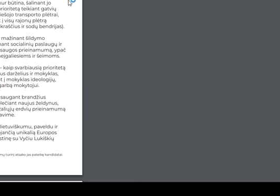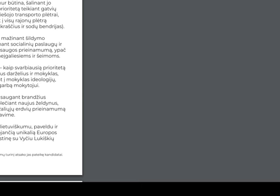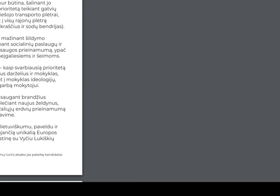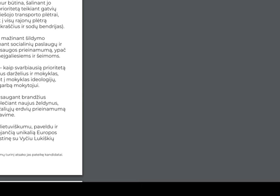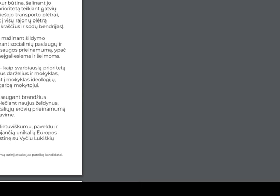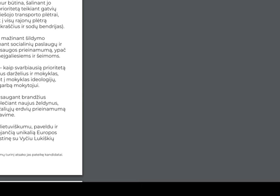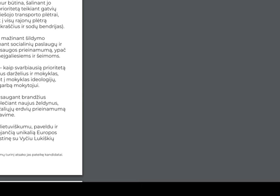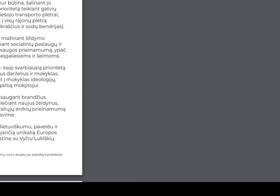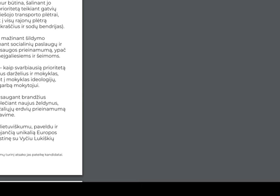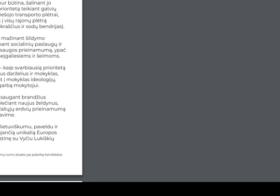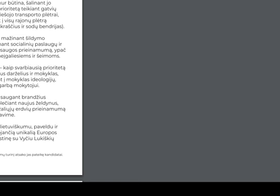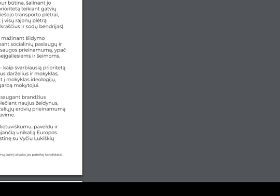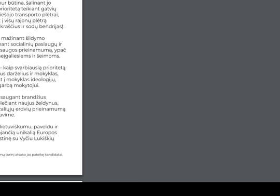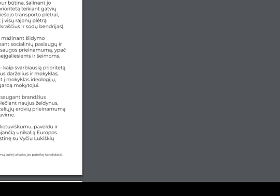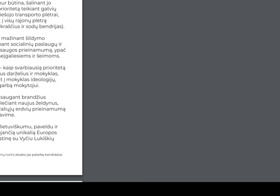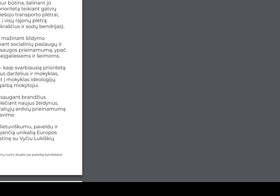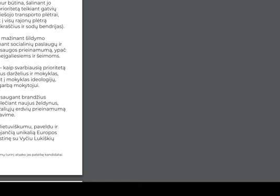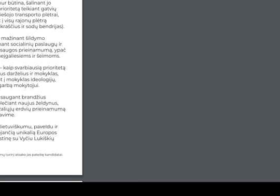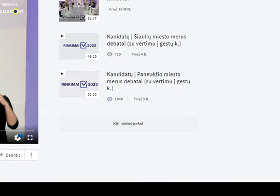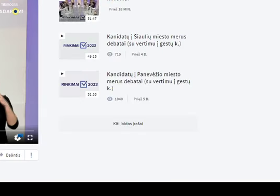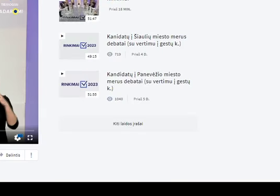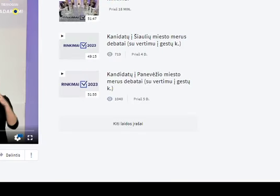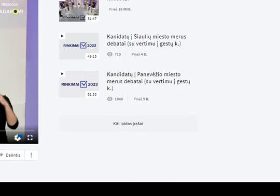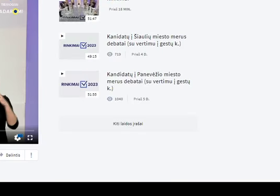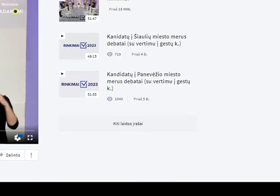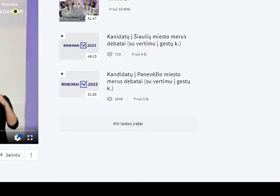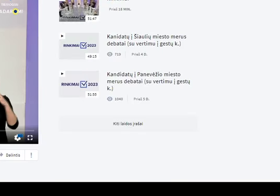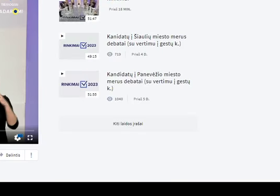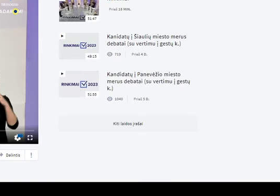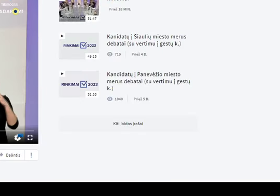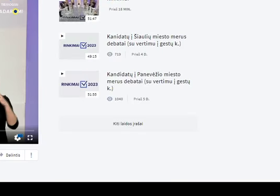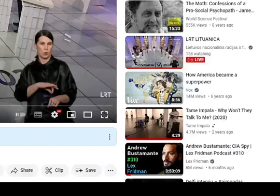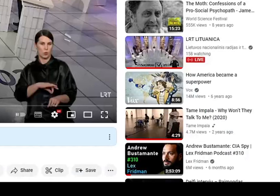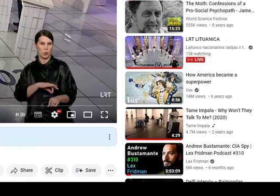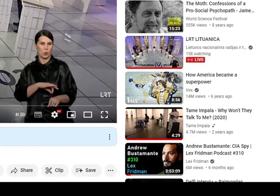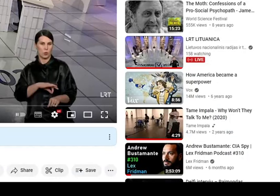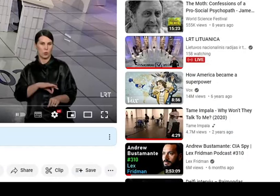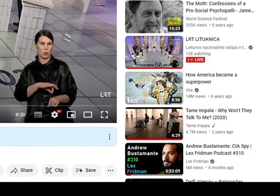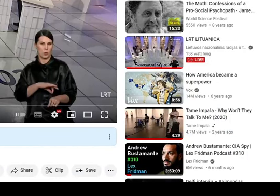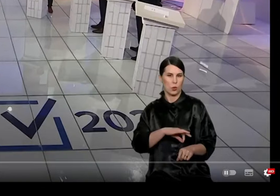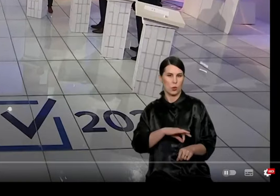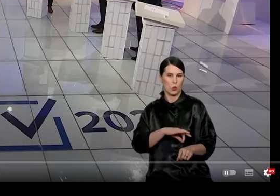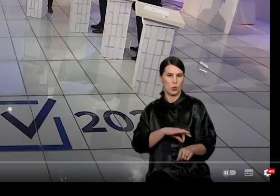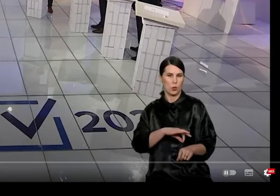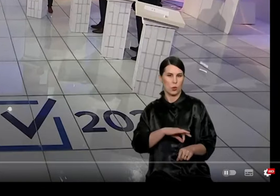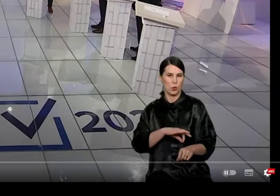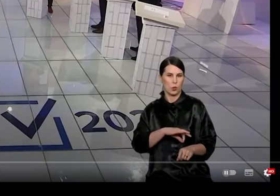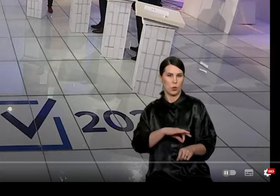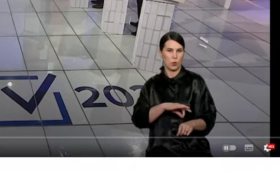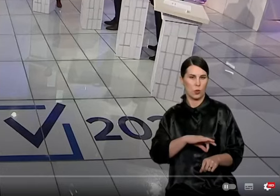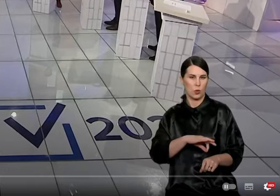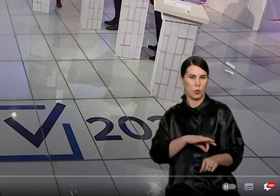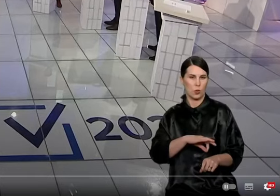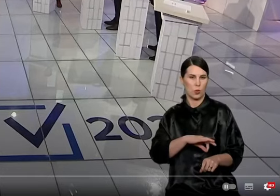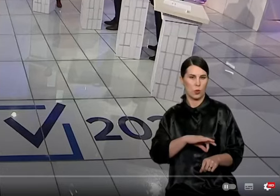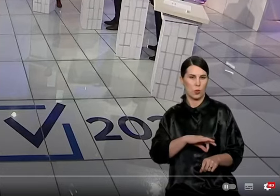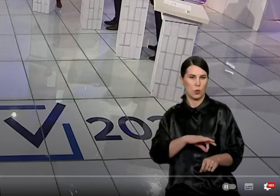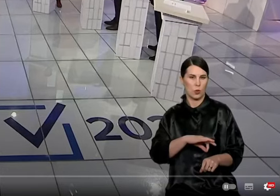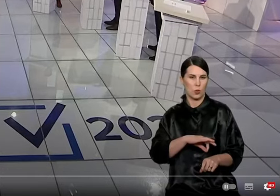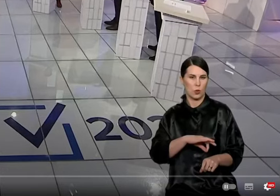Jis tiesiog pastatys daugiau mokyklų ir darželių. Gerai, va, jo planas. Programai taip parašyta.